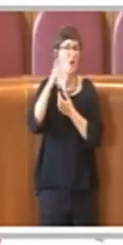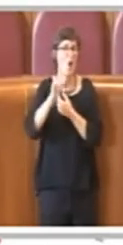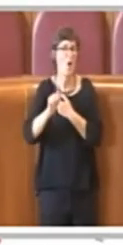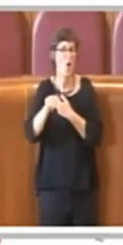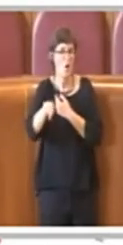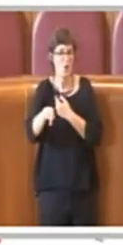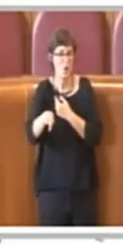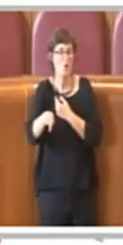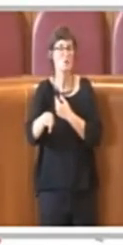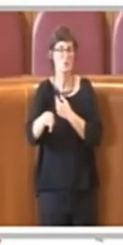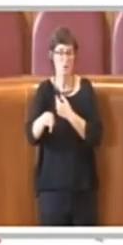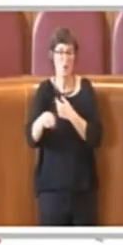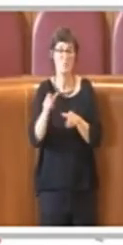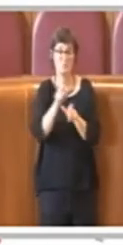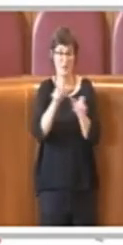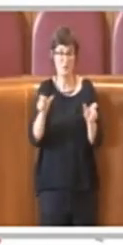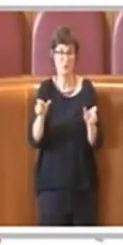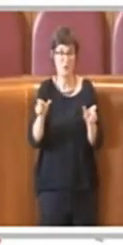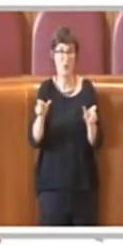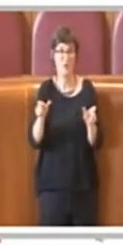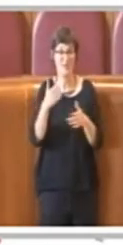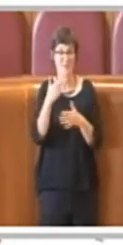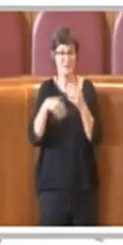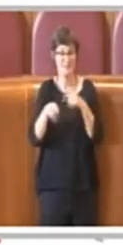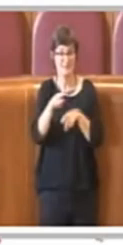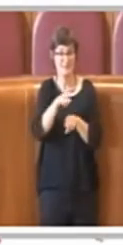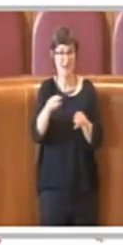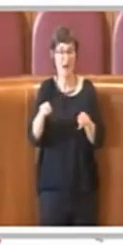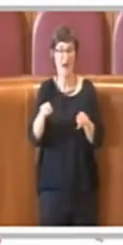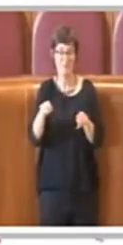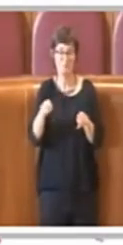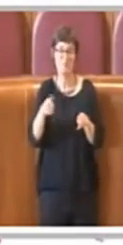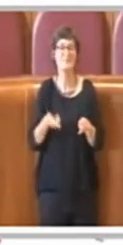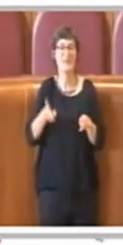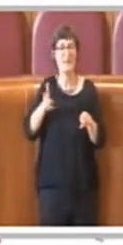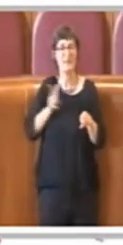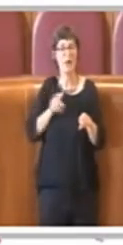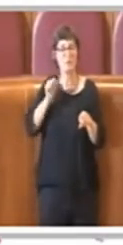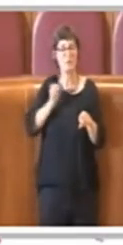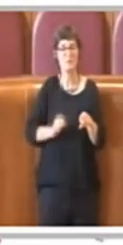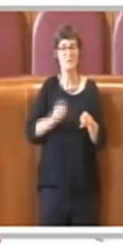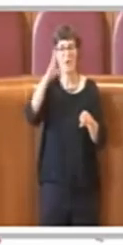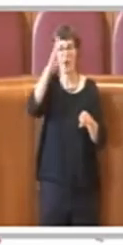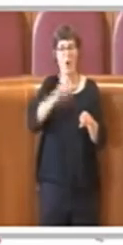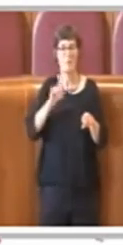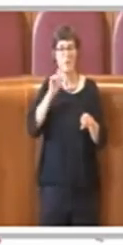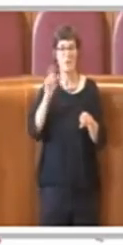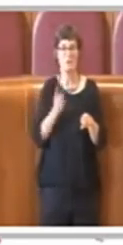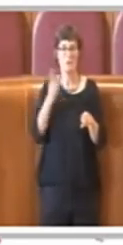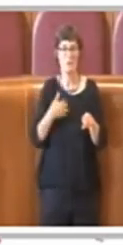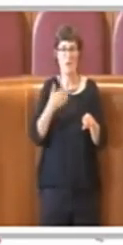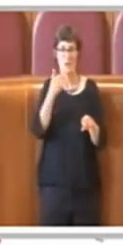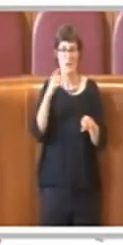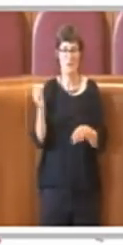avranno il compito fondamentale di aiutarci a ridurre queste distanze. Grazie a tutti.